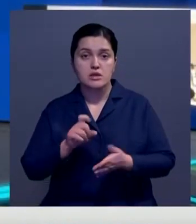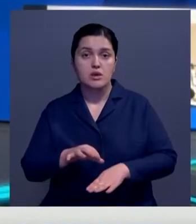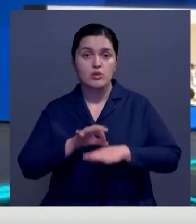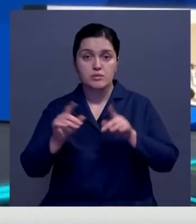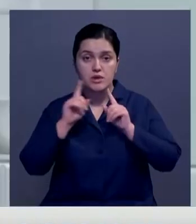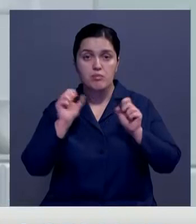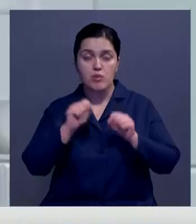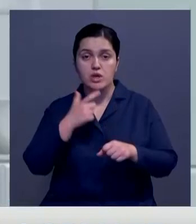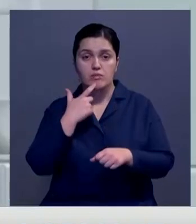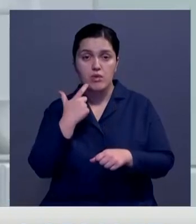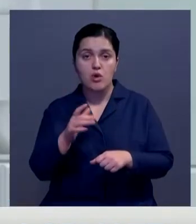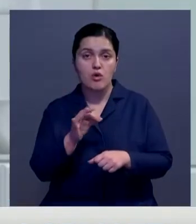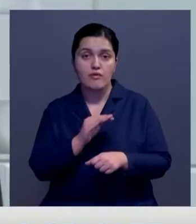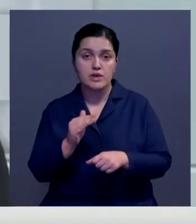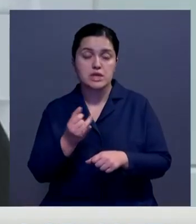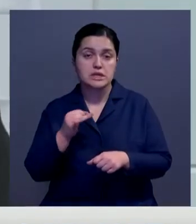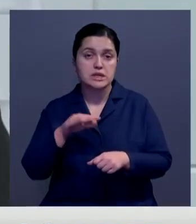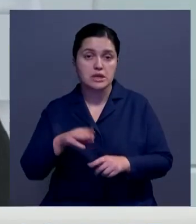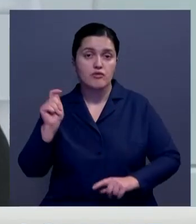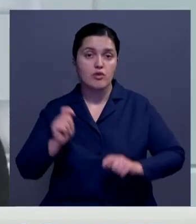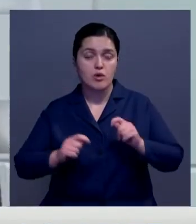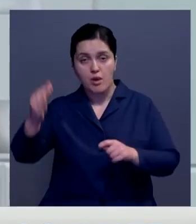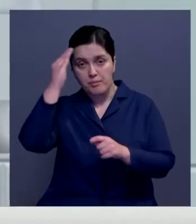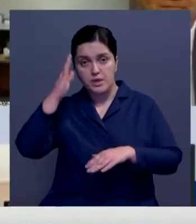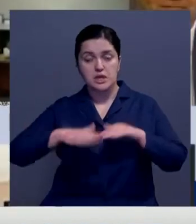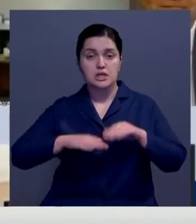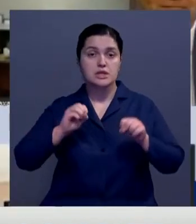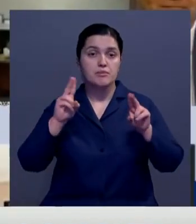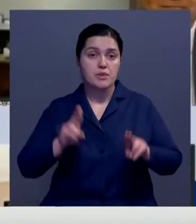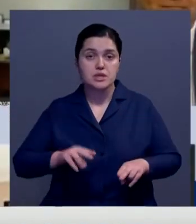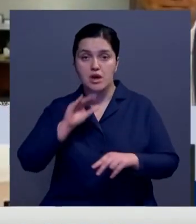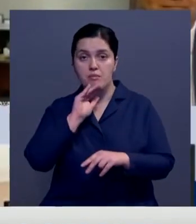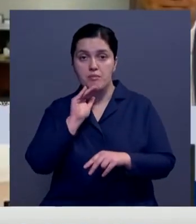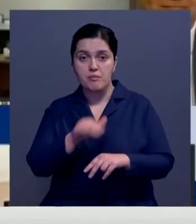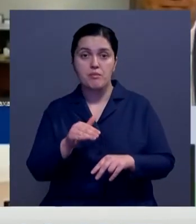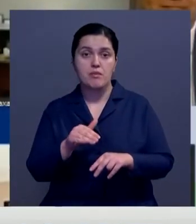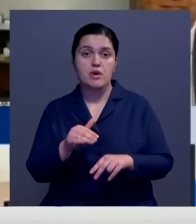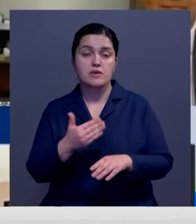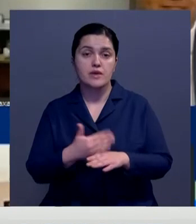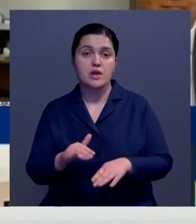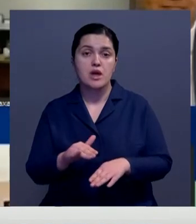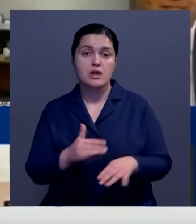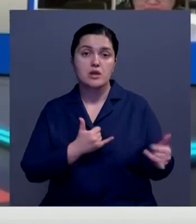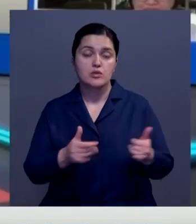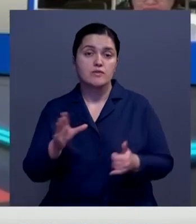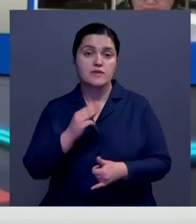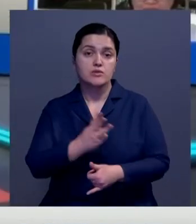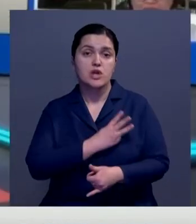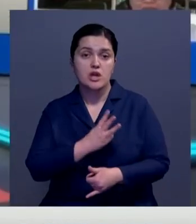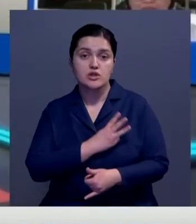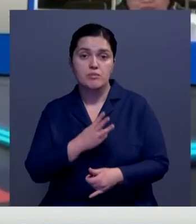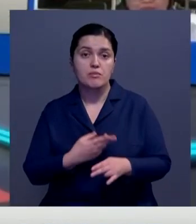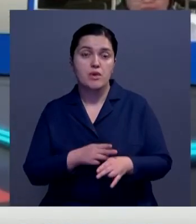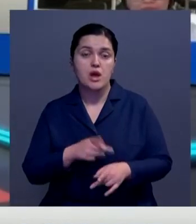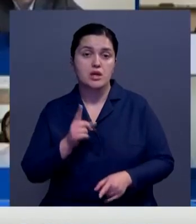За ходом сессии можно наблюдать на официальном сайте форума. Мнения экспертов и последние тенденции в этой сфере доступны всем